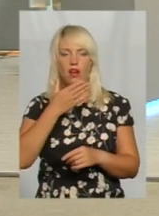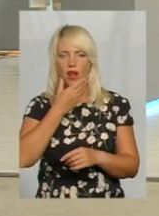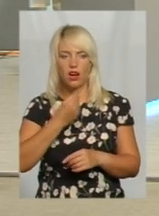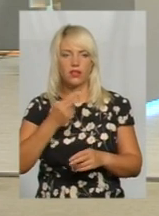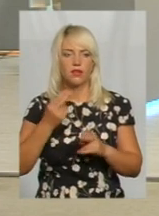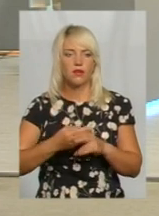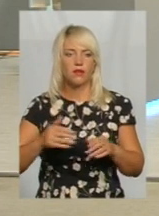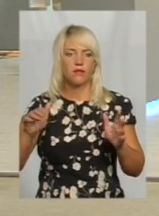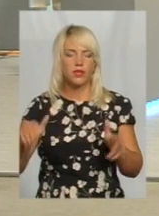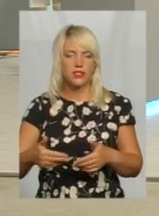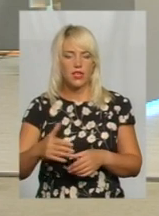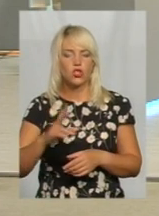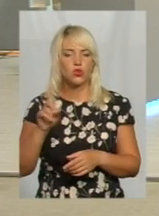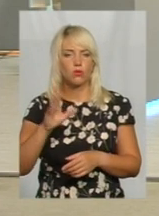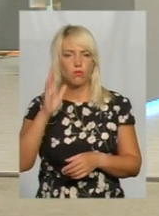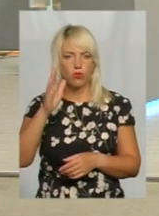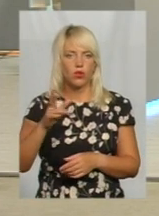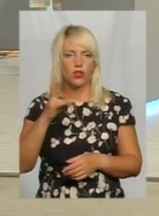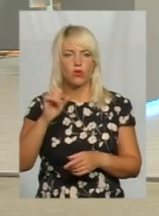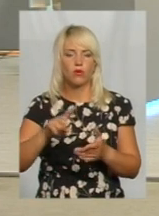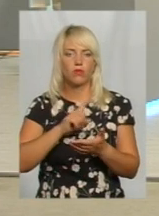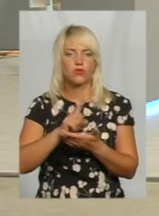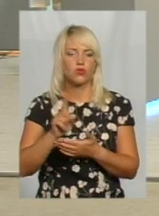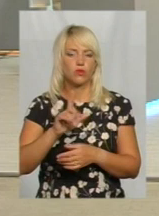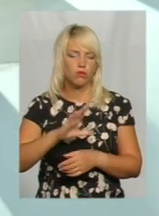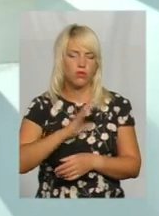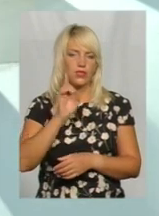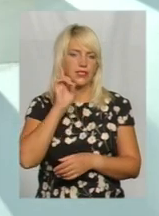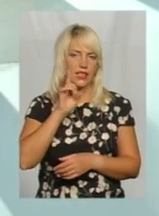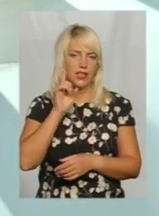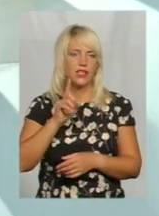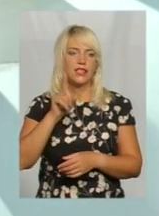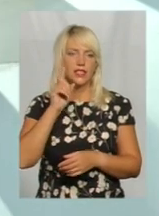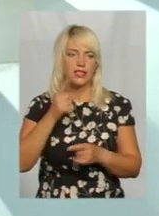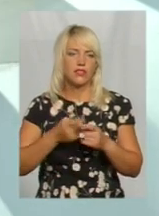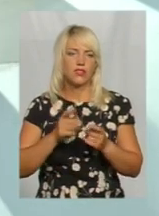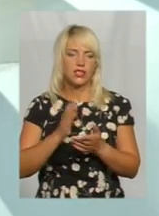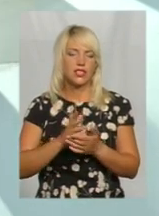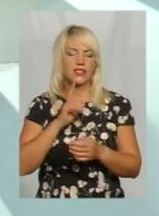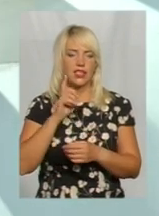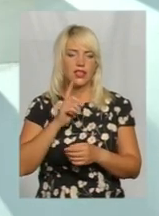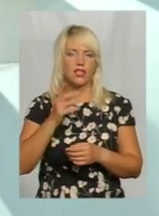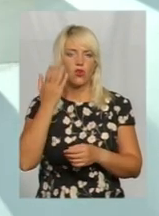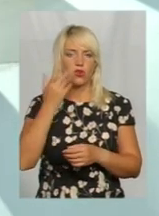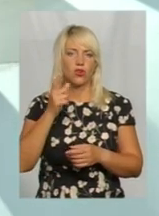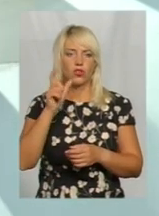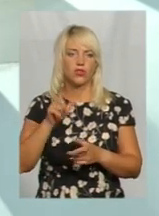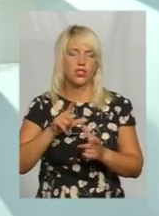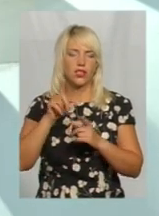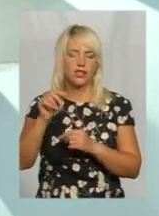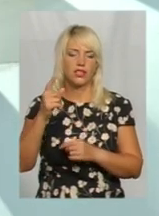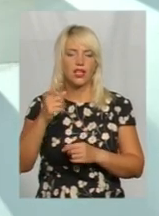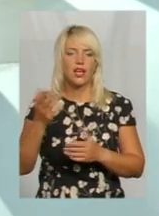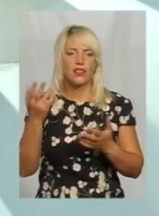без ям, все були, але обов'язково були зелені. Тому що зелене, воно є зелене. Людина, коли виїжджає кудись відпочити на